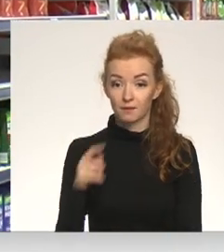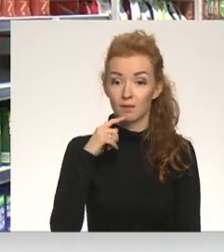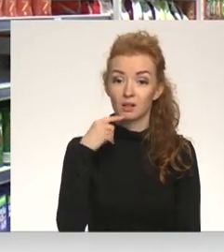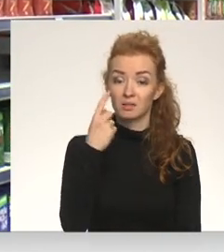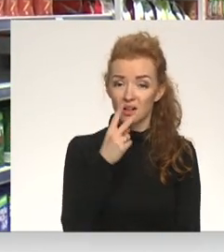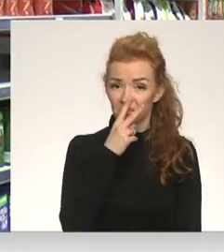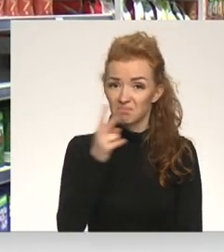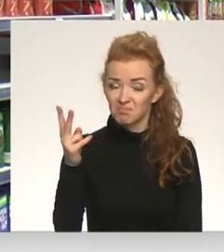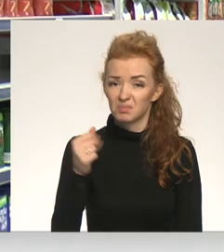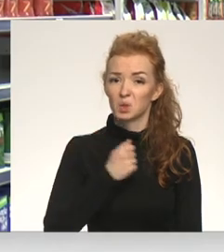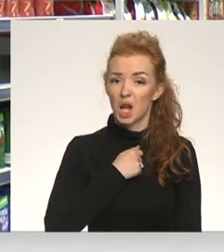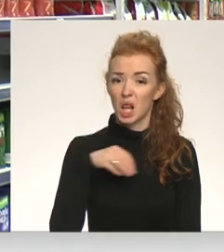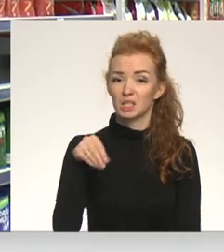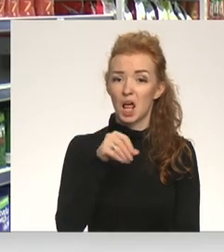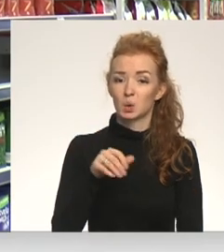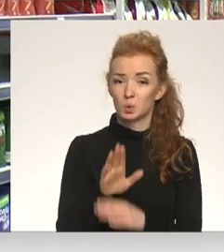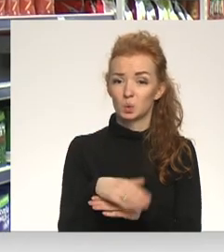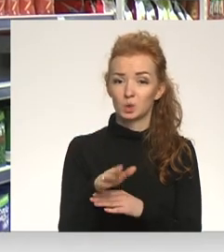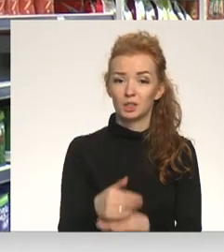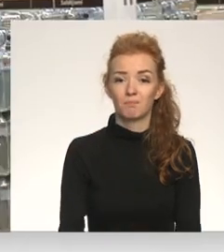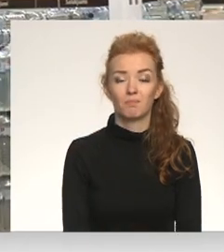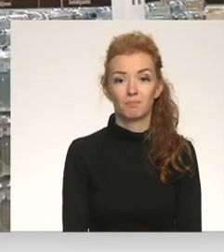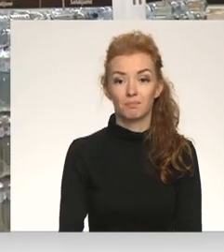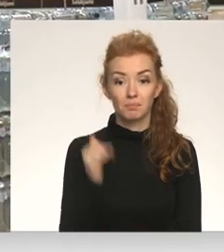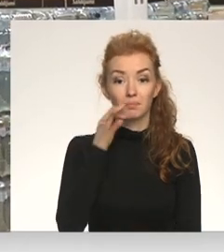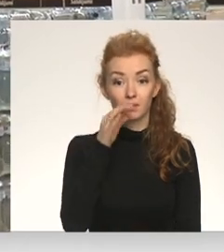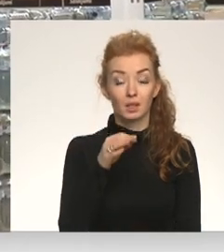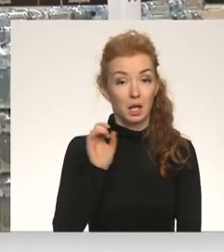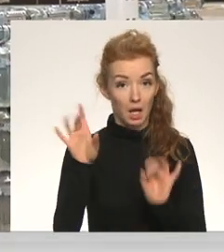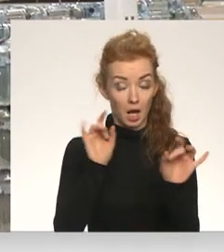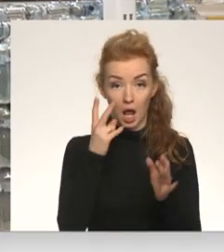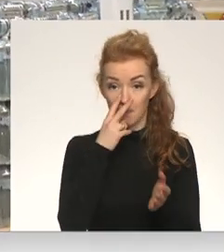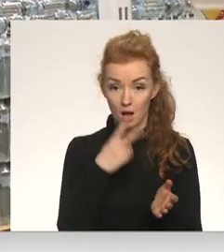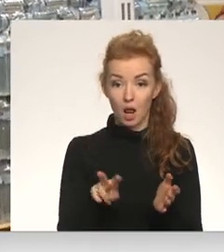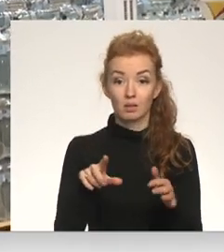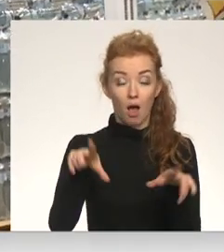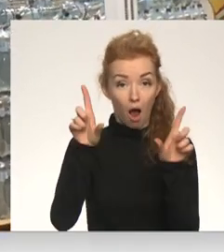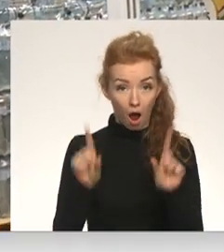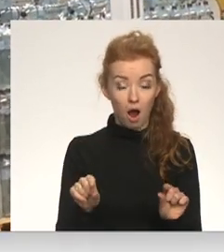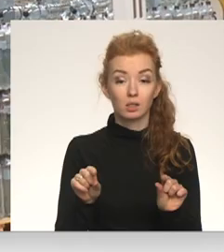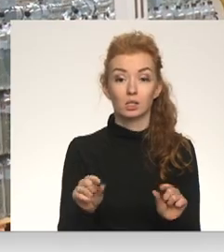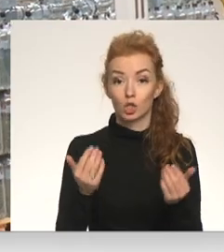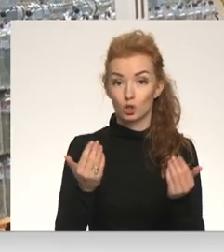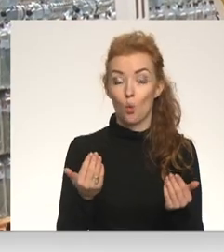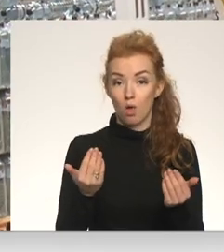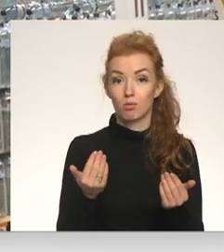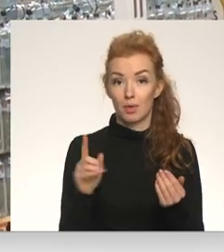nolūkojas uz tukšo sāles plauktu. It kā reklāmā bija, ka akcijā viņš šodien ir.